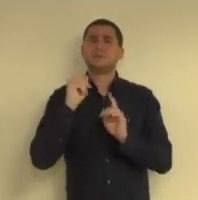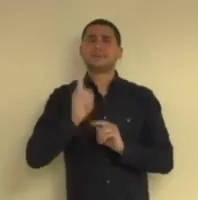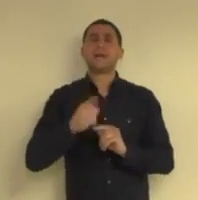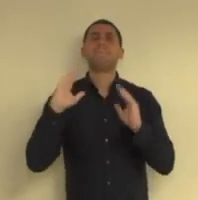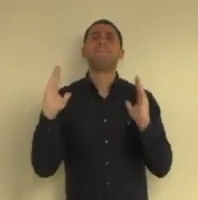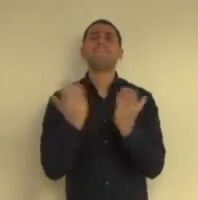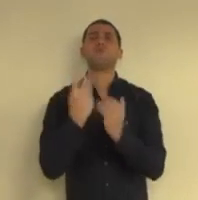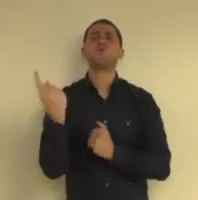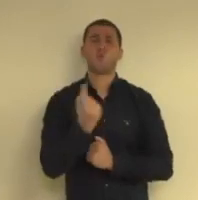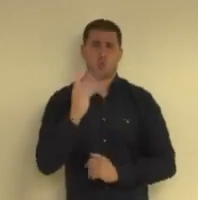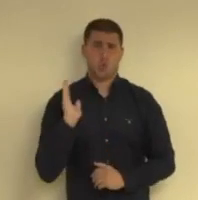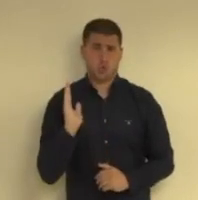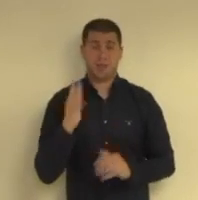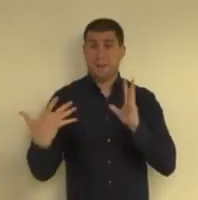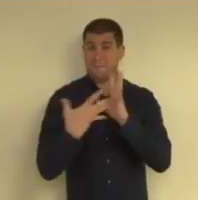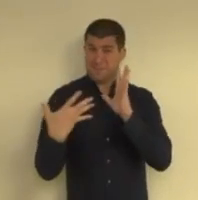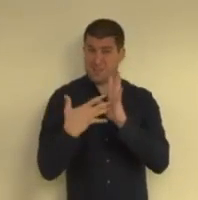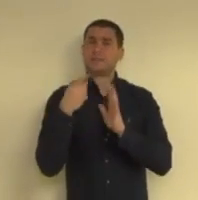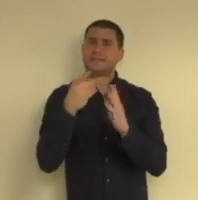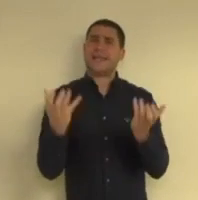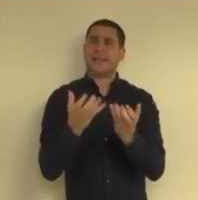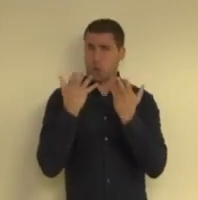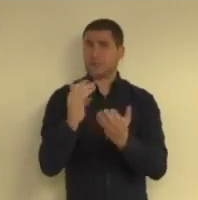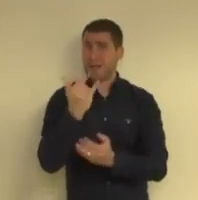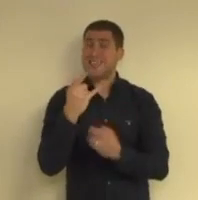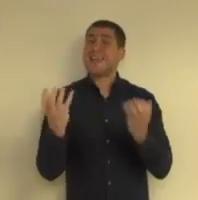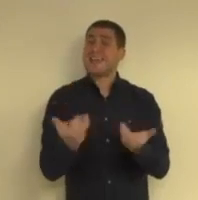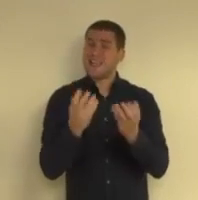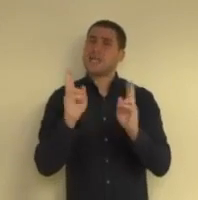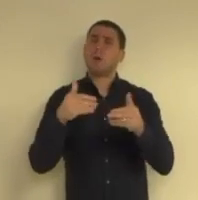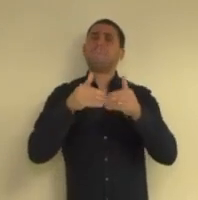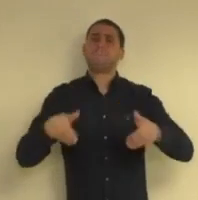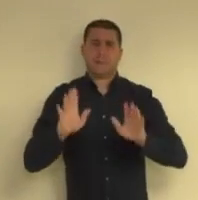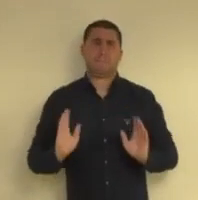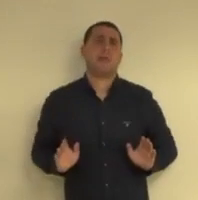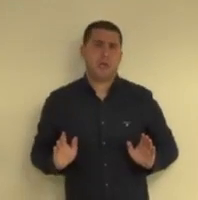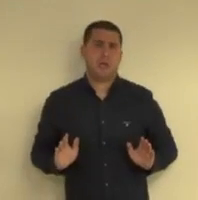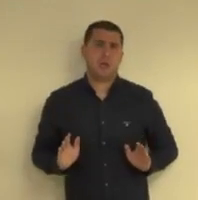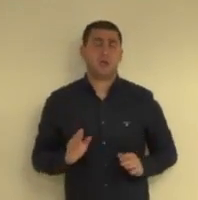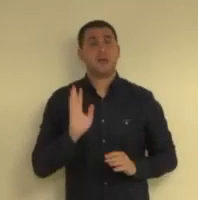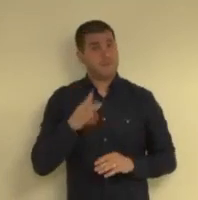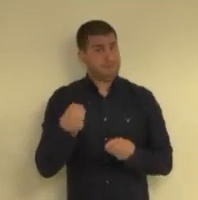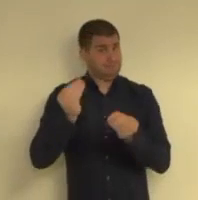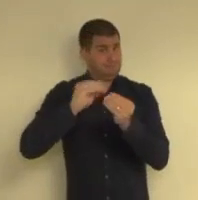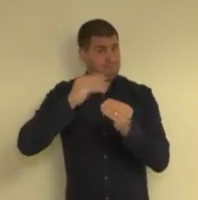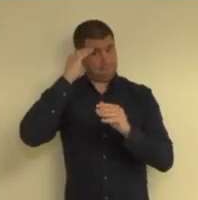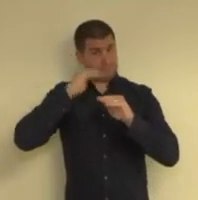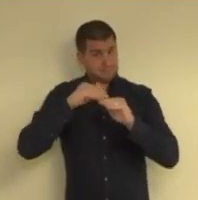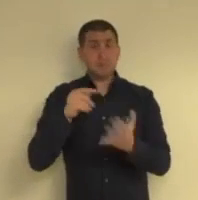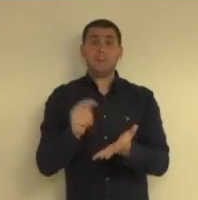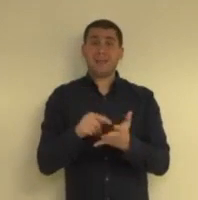בידודים הבדיקות הן כלי לכלי הזה יש מגבלות ויותר מכך